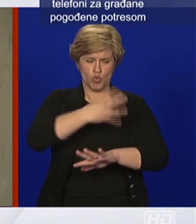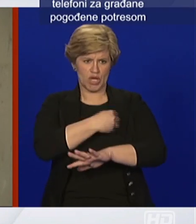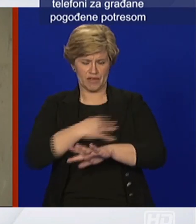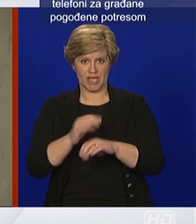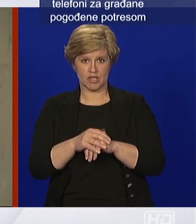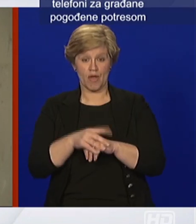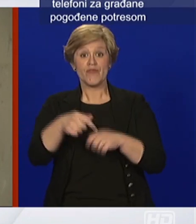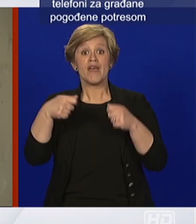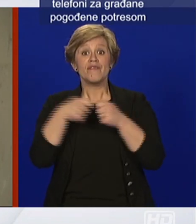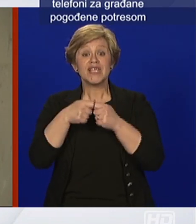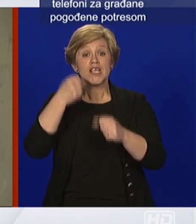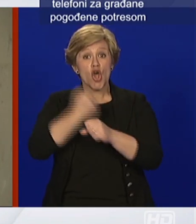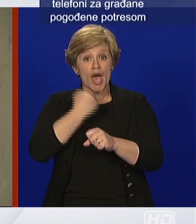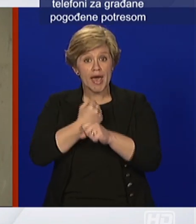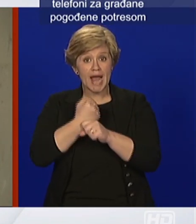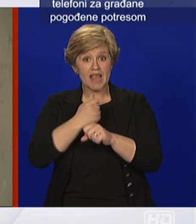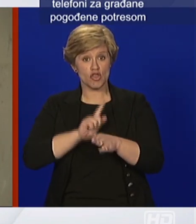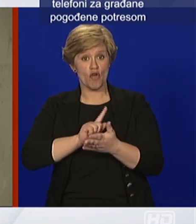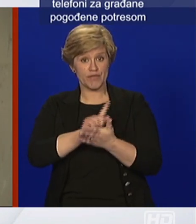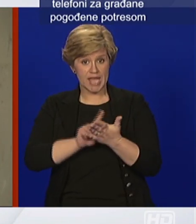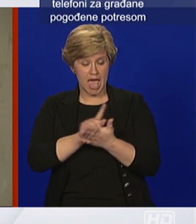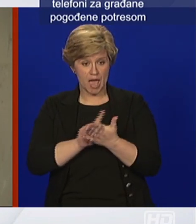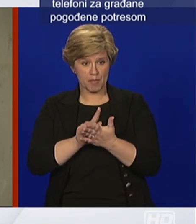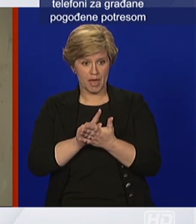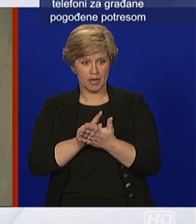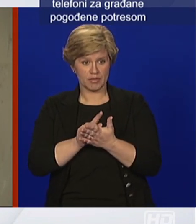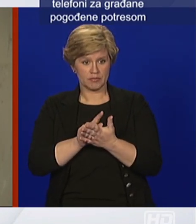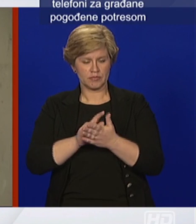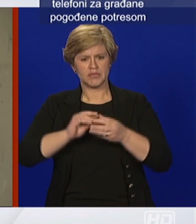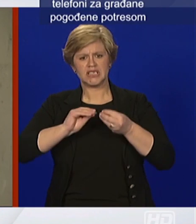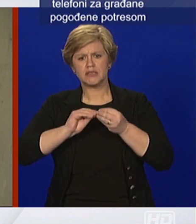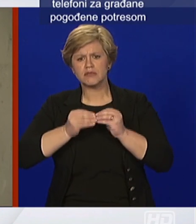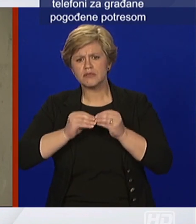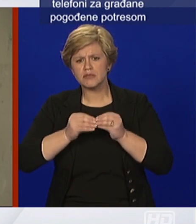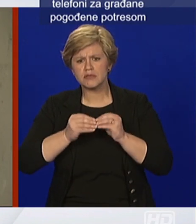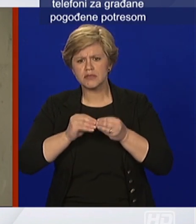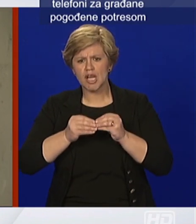radnog vremena, trgovina sa prehrambenim